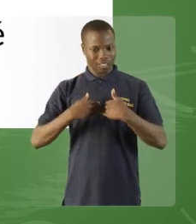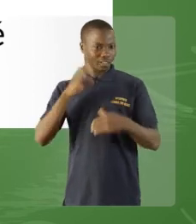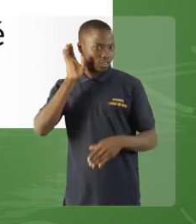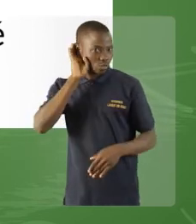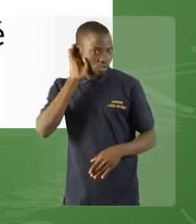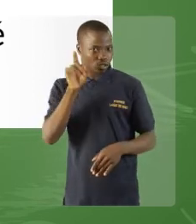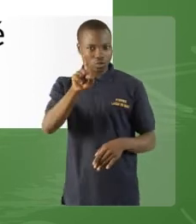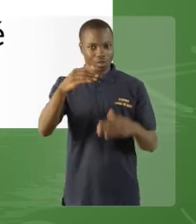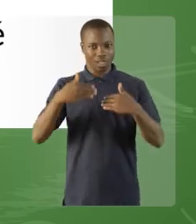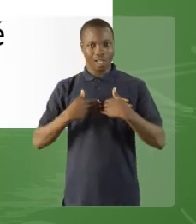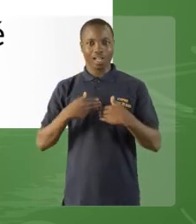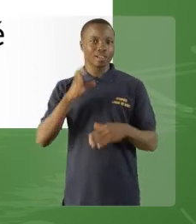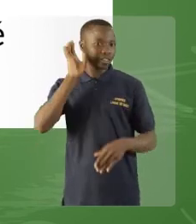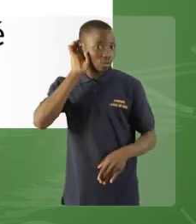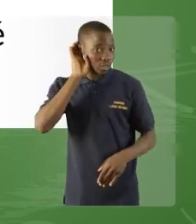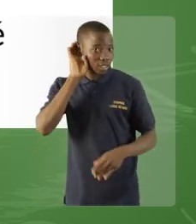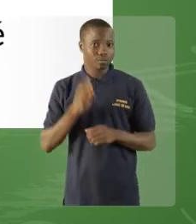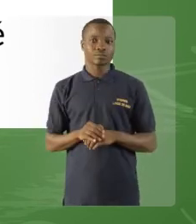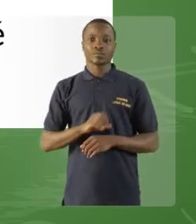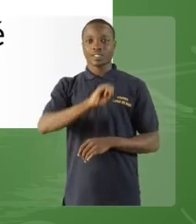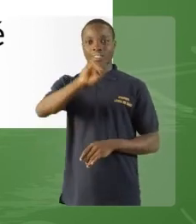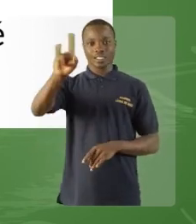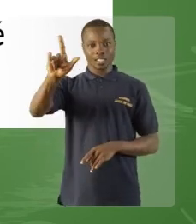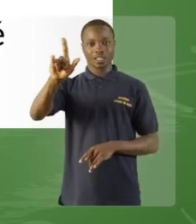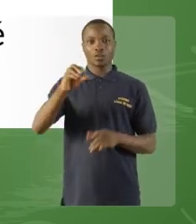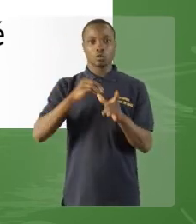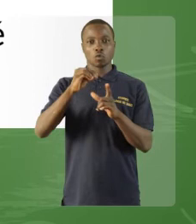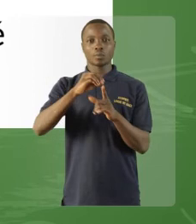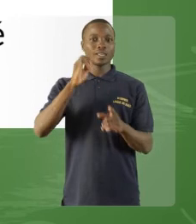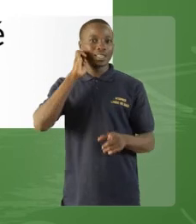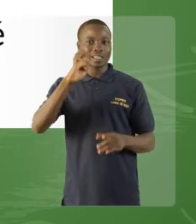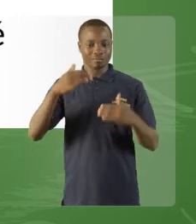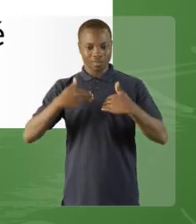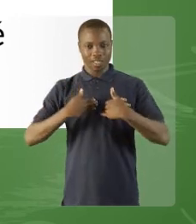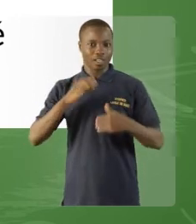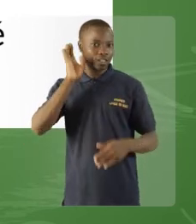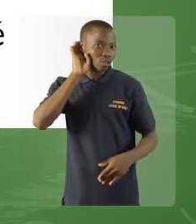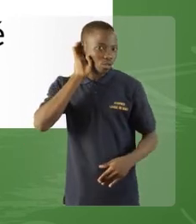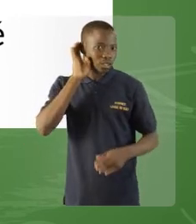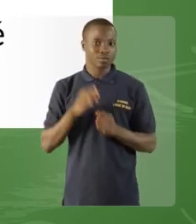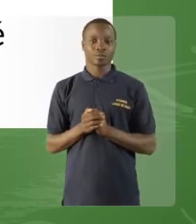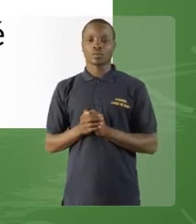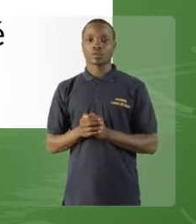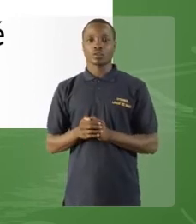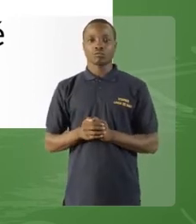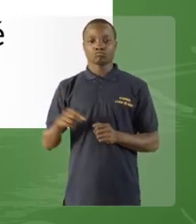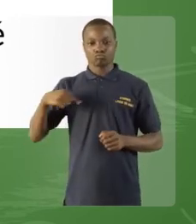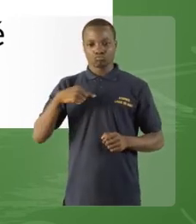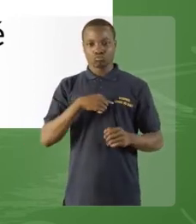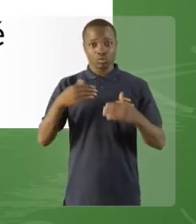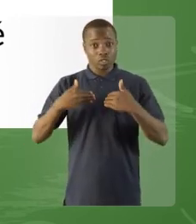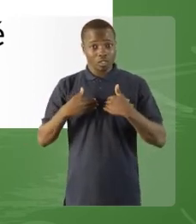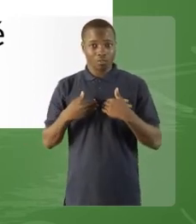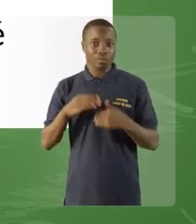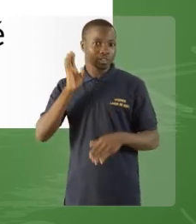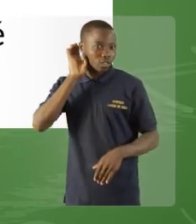Et je conjugue. « J'ai écouté ». « Tu as écouté ».